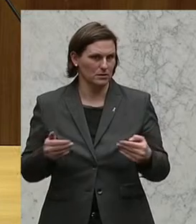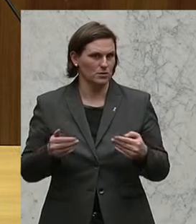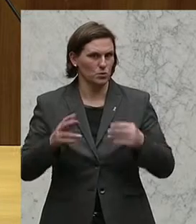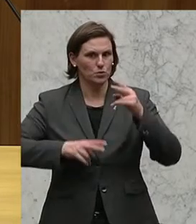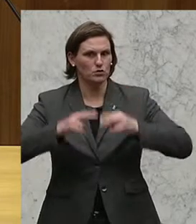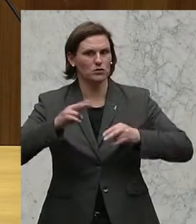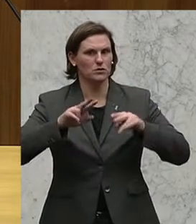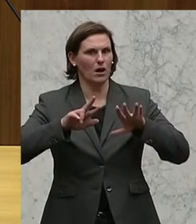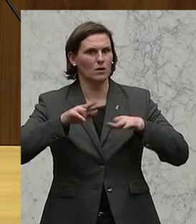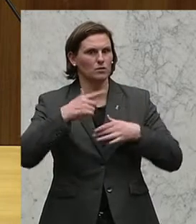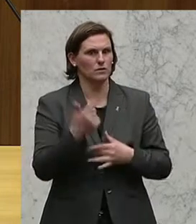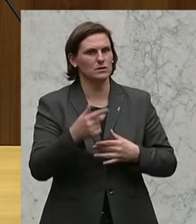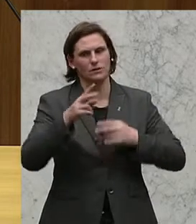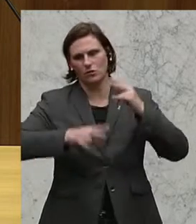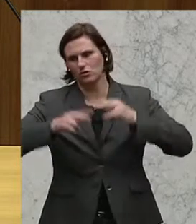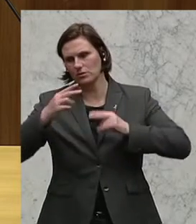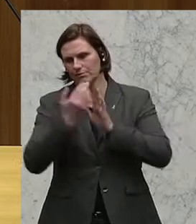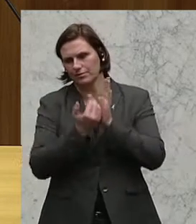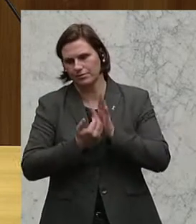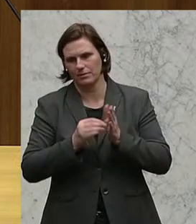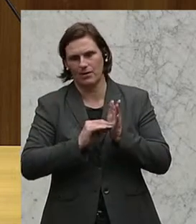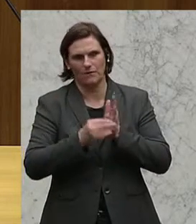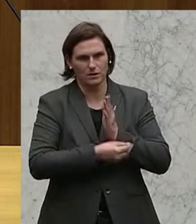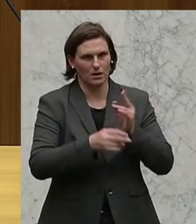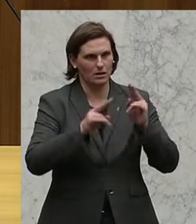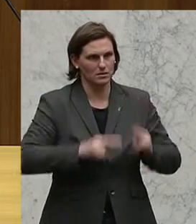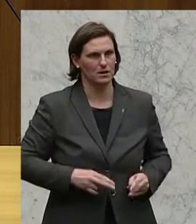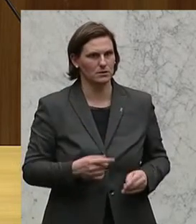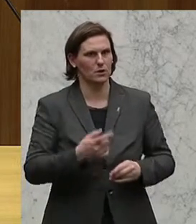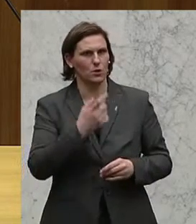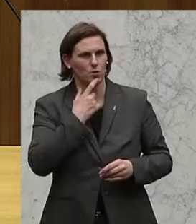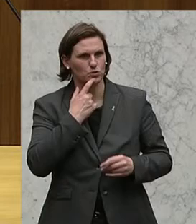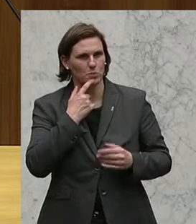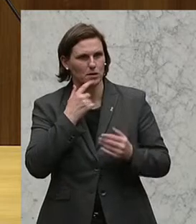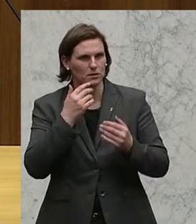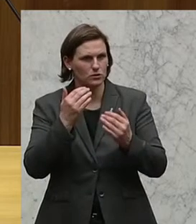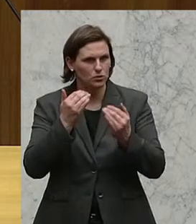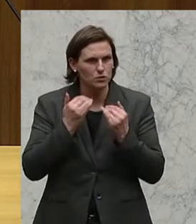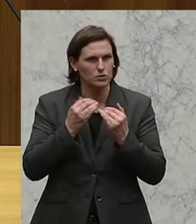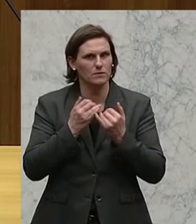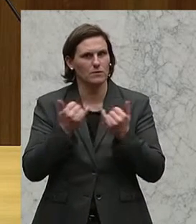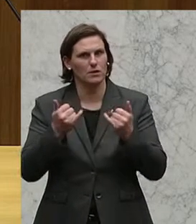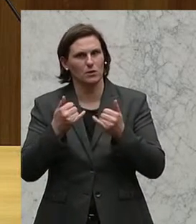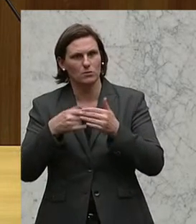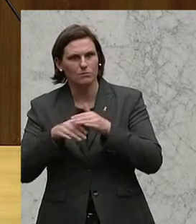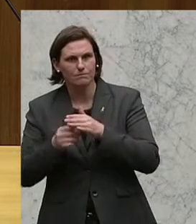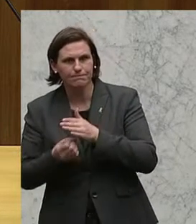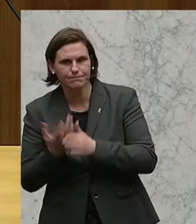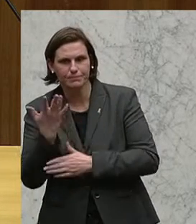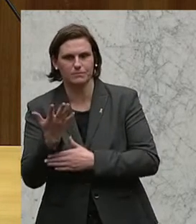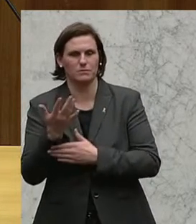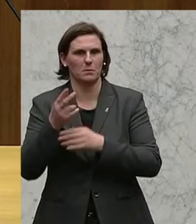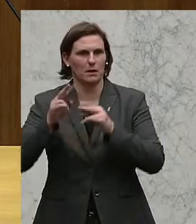unterschiedliche Regelungen gibt, sei es jetzt im Vertragsrecht, sei es im Konsumentenschutz, sei es im Urheberrecht, sei es im Datenschutz.